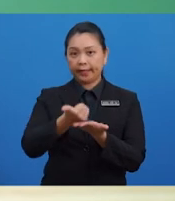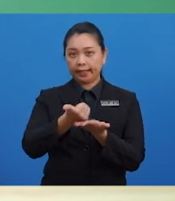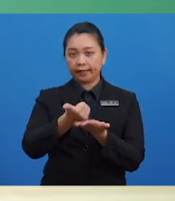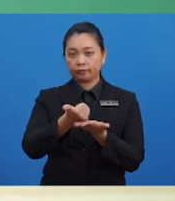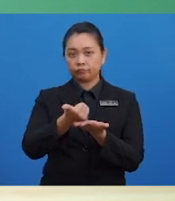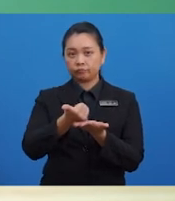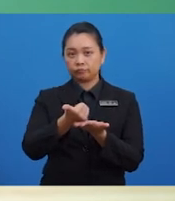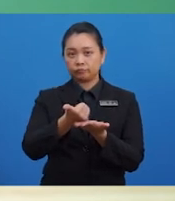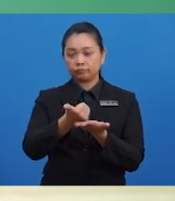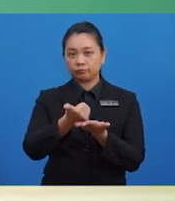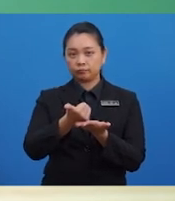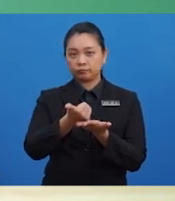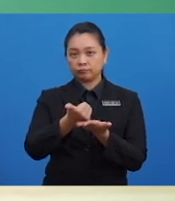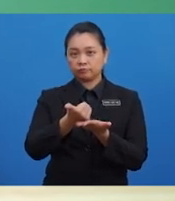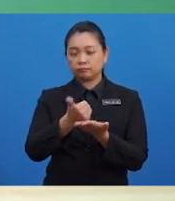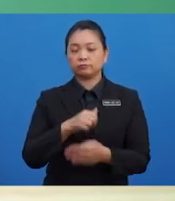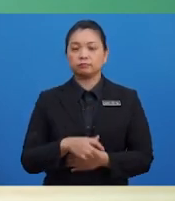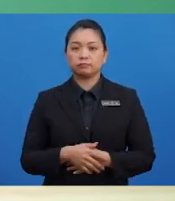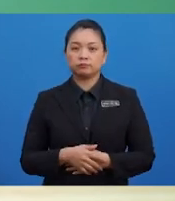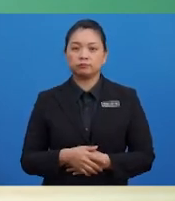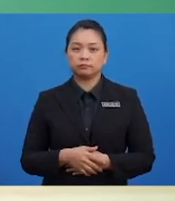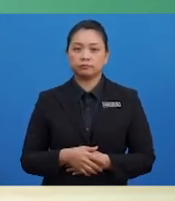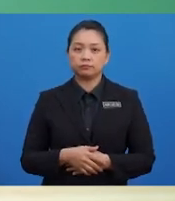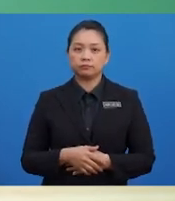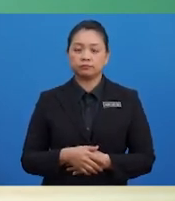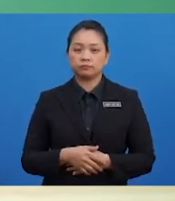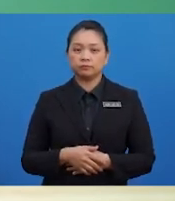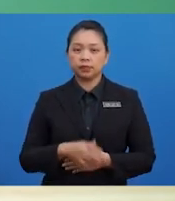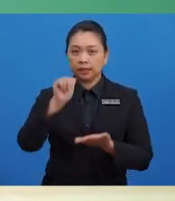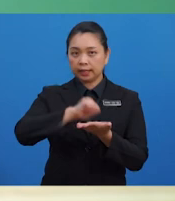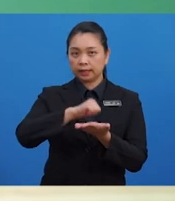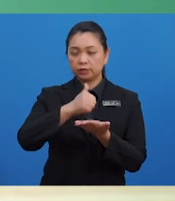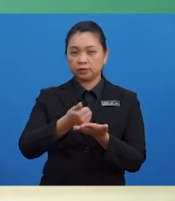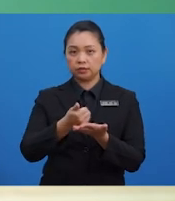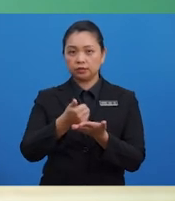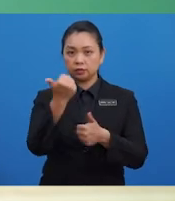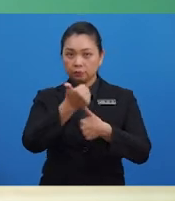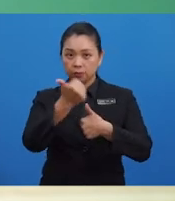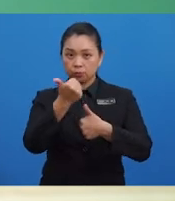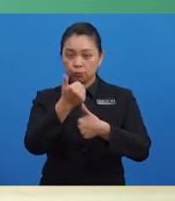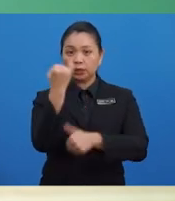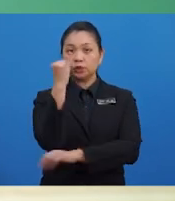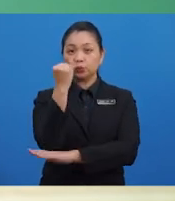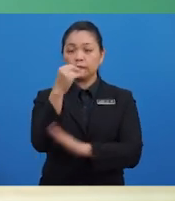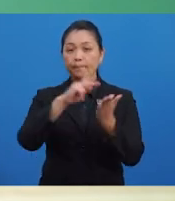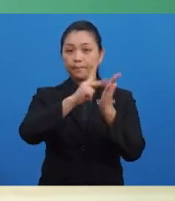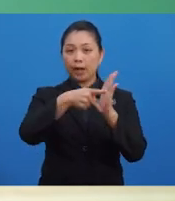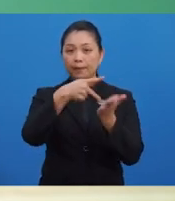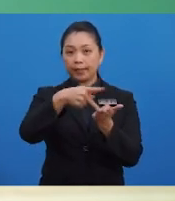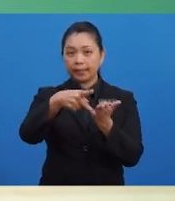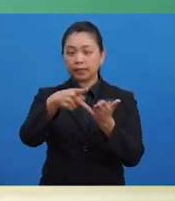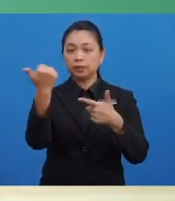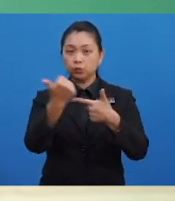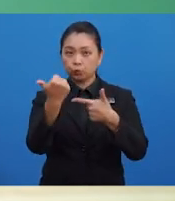Dua akaun tersebut ialah akaun insurans perabaya RM500 dan akaun